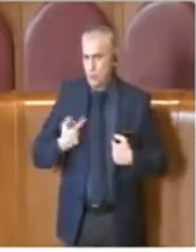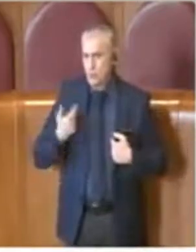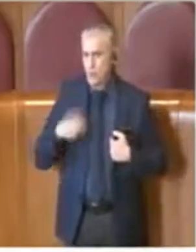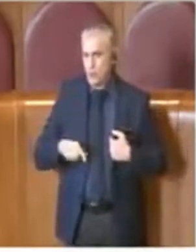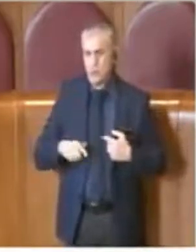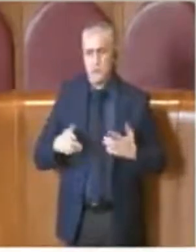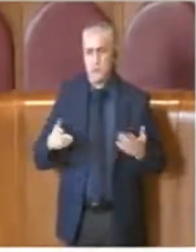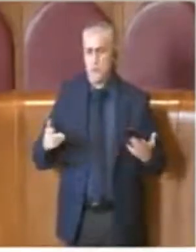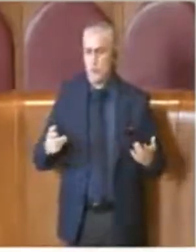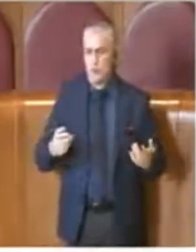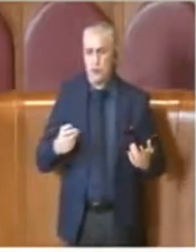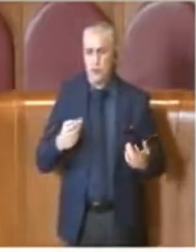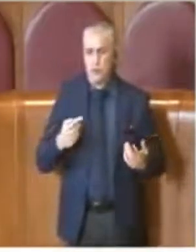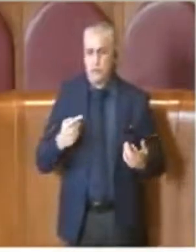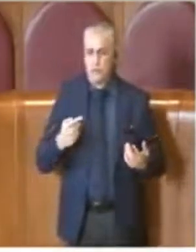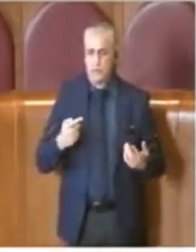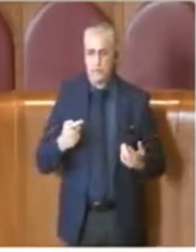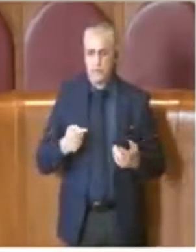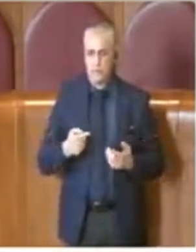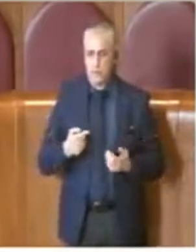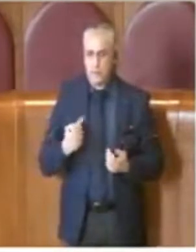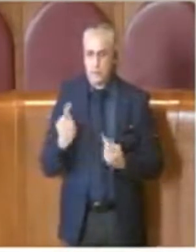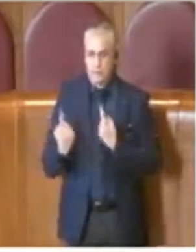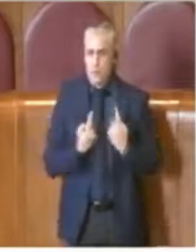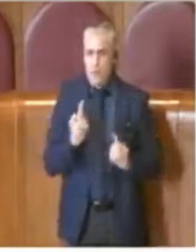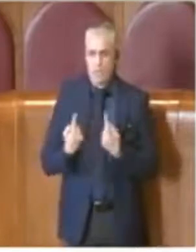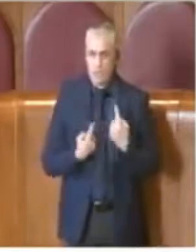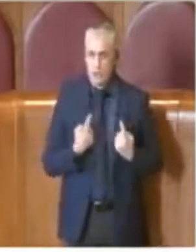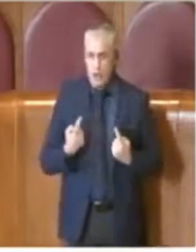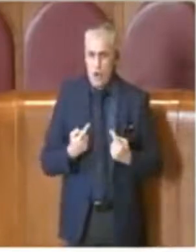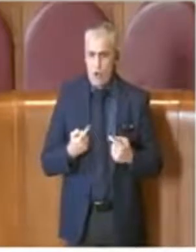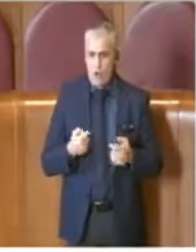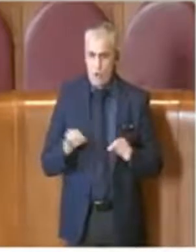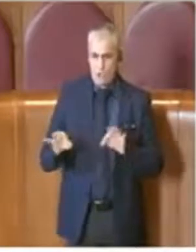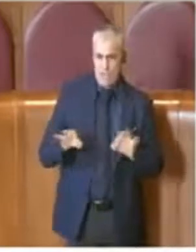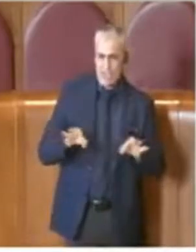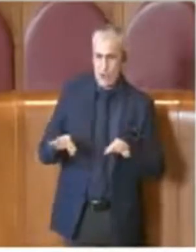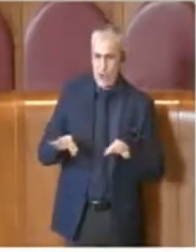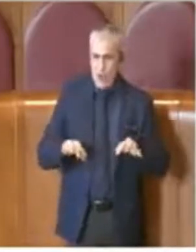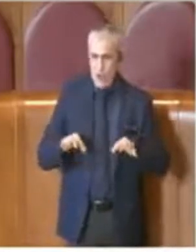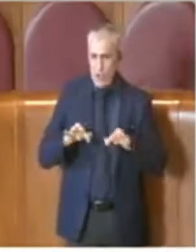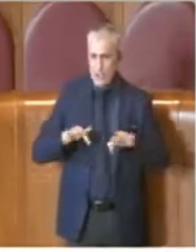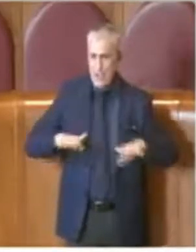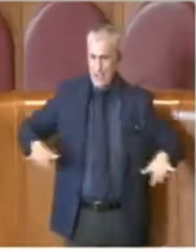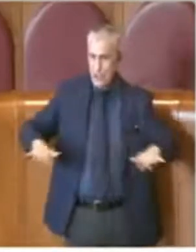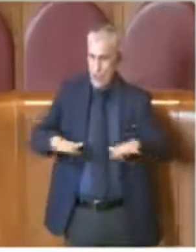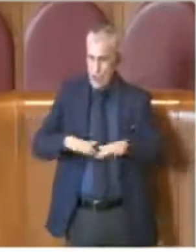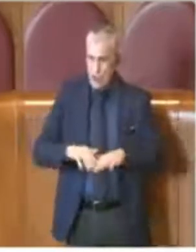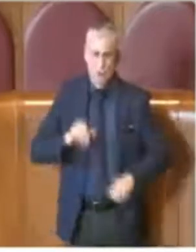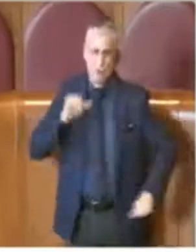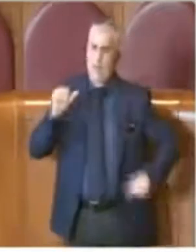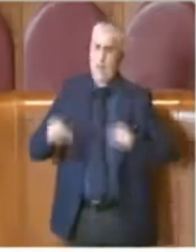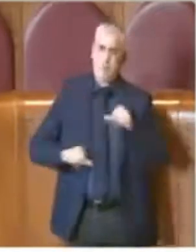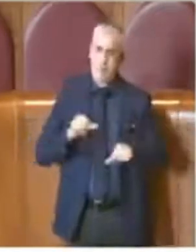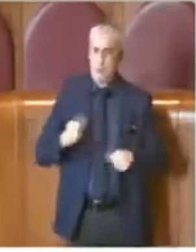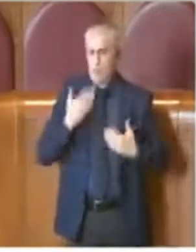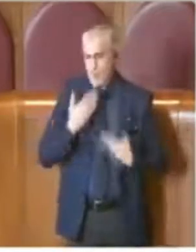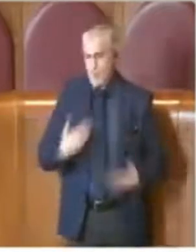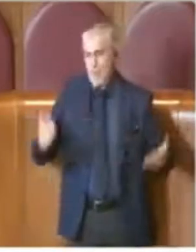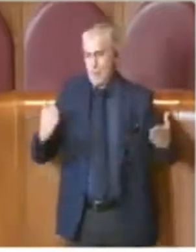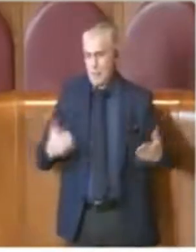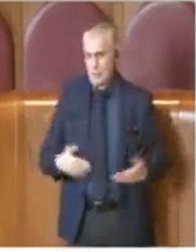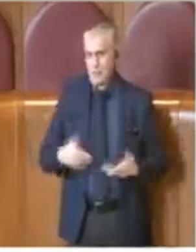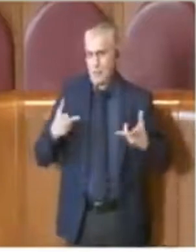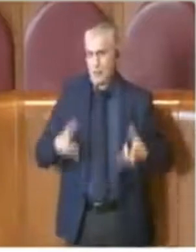passo nella gestione del territorio, nella riduzione del consumo di suolo e nel rinnovamento di